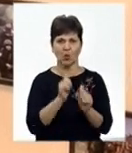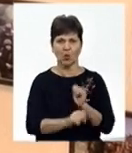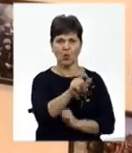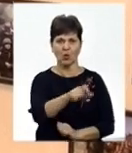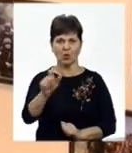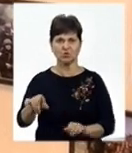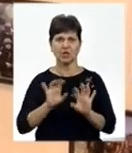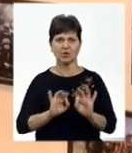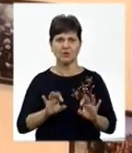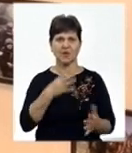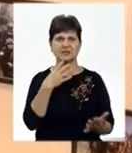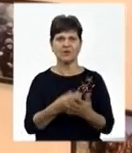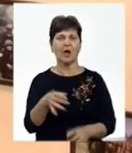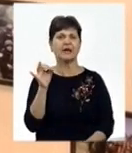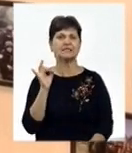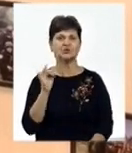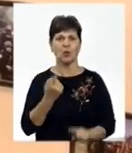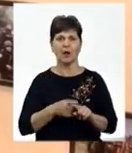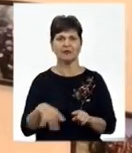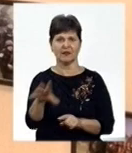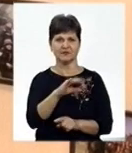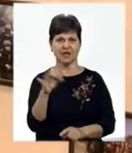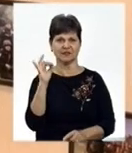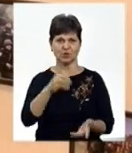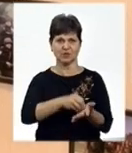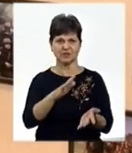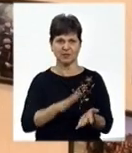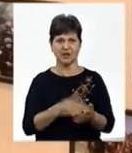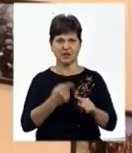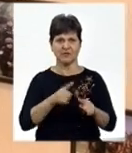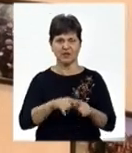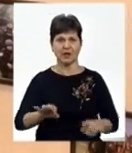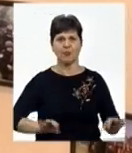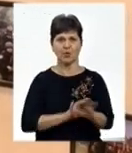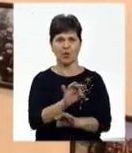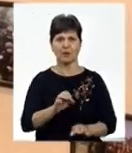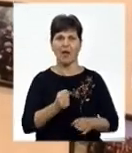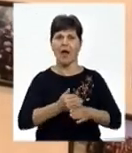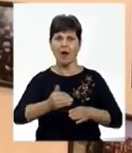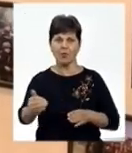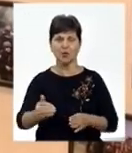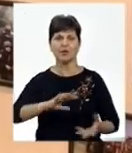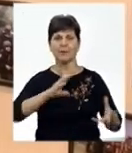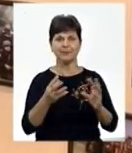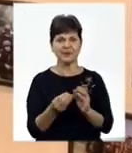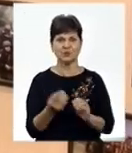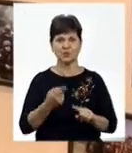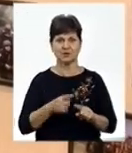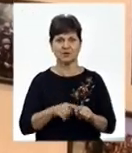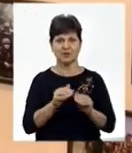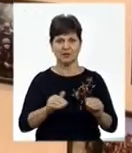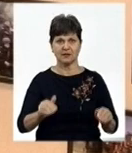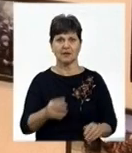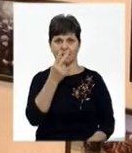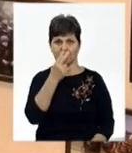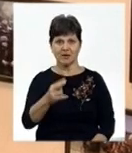розповідав свою історію. І вся ця історія записана ось в цей проєкт. А потім вже, як підсумок цього-цього, діти це